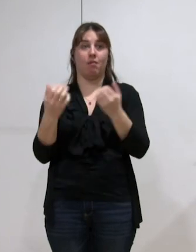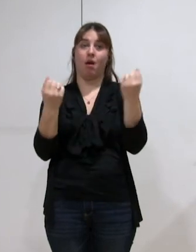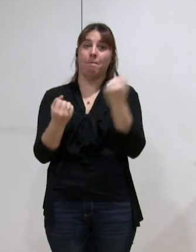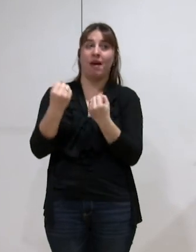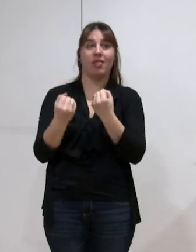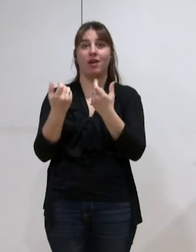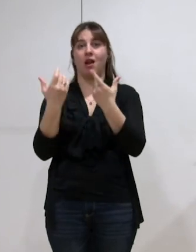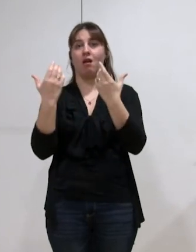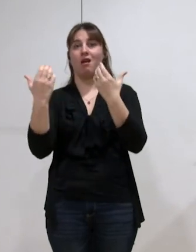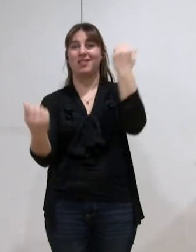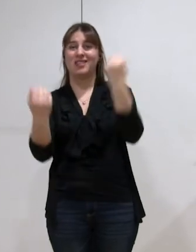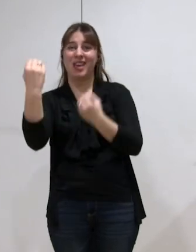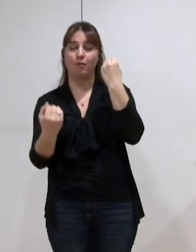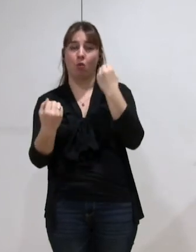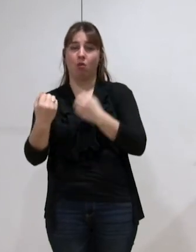dans un état épouvantable.